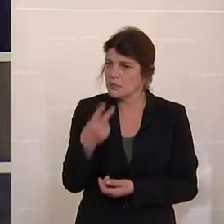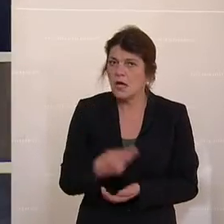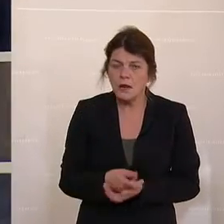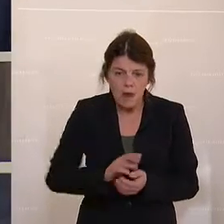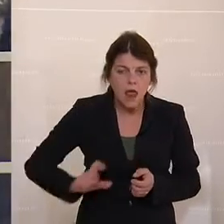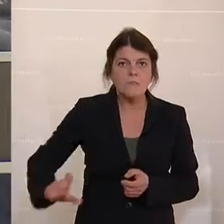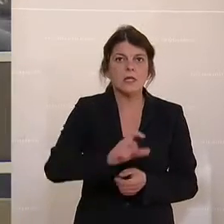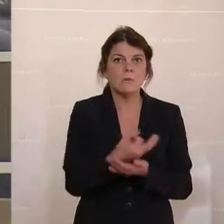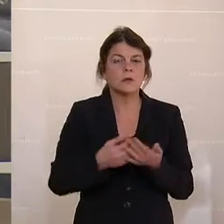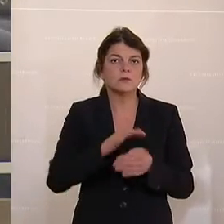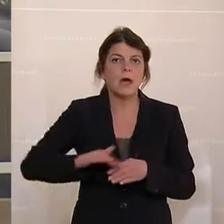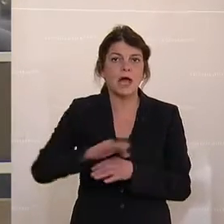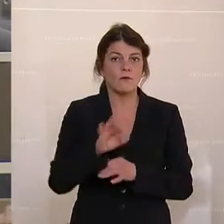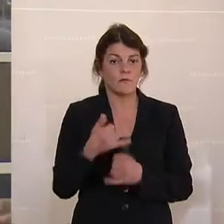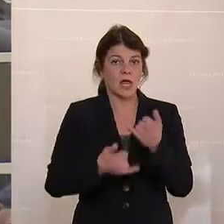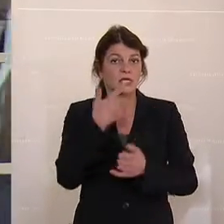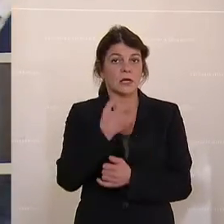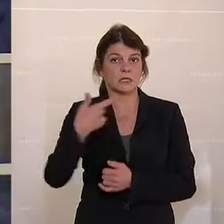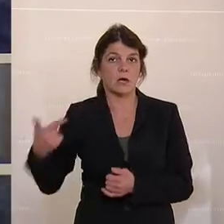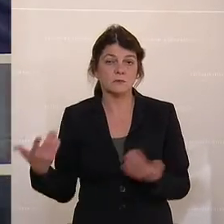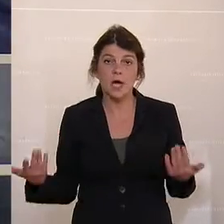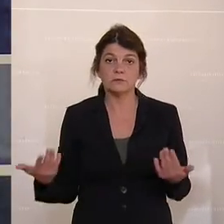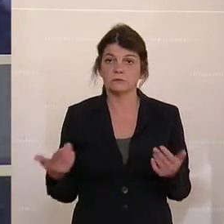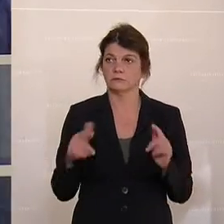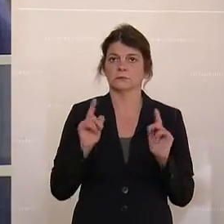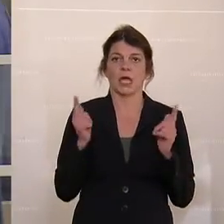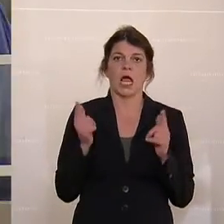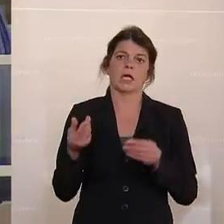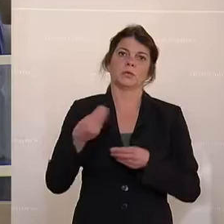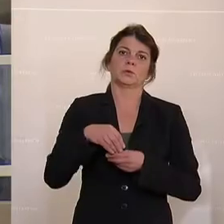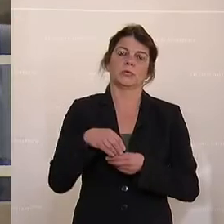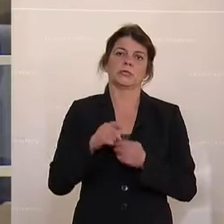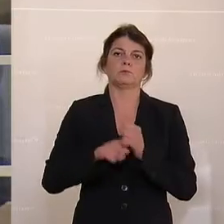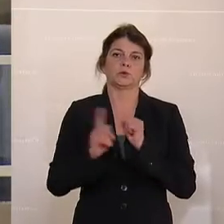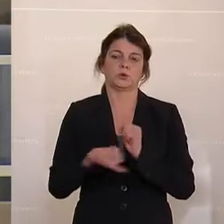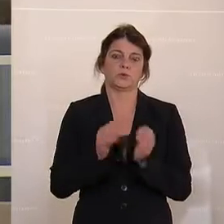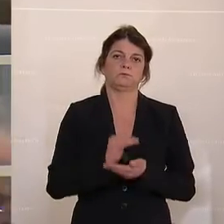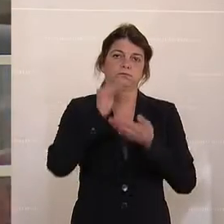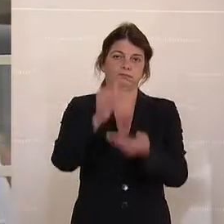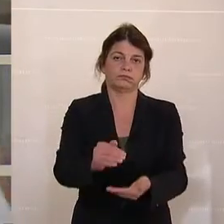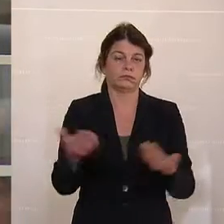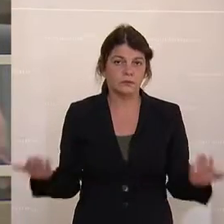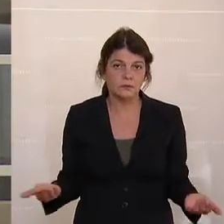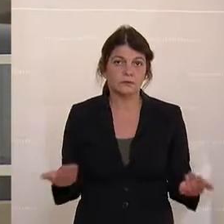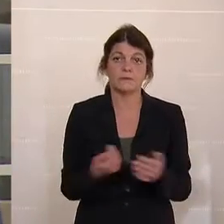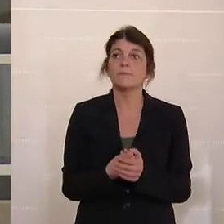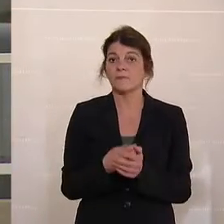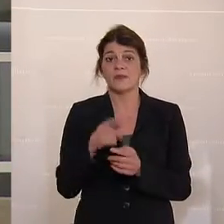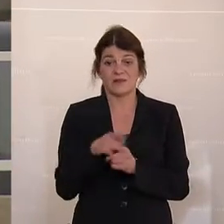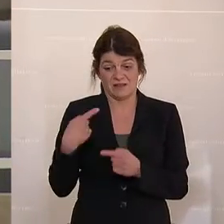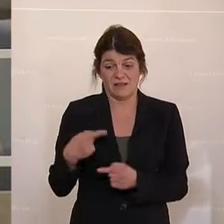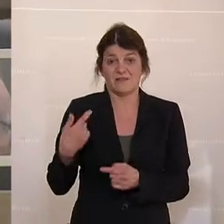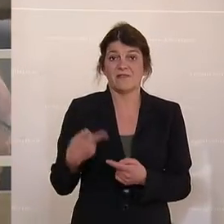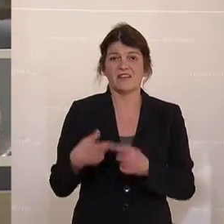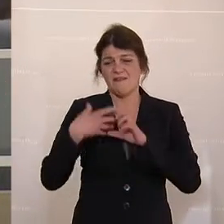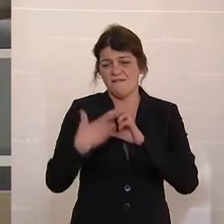Elementarbildungsbereich für 2022 keine zusätzlichen Budgetmittel des Bundes zur Verfügung gestellt wären? Und das nach dieser